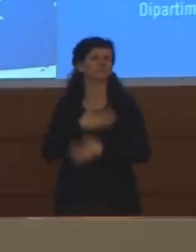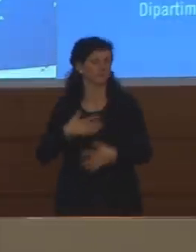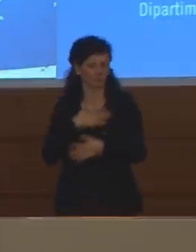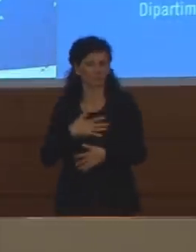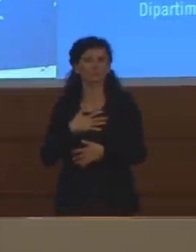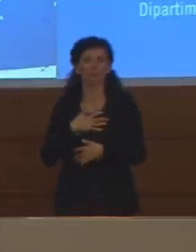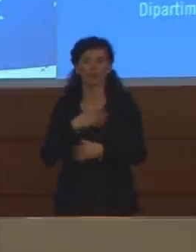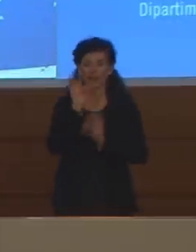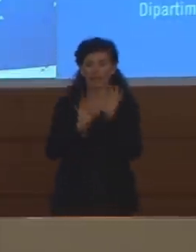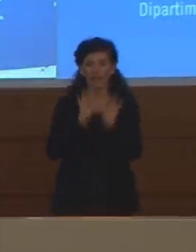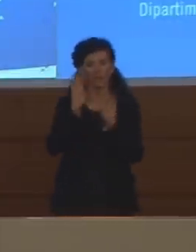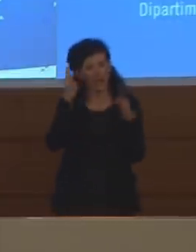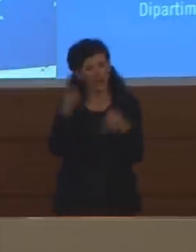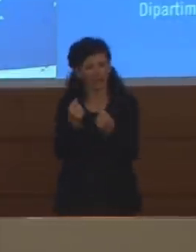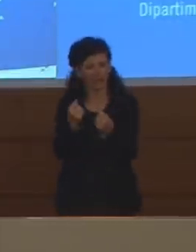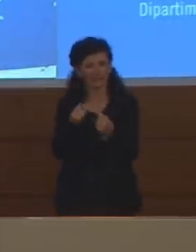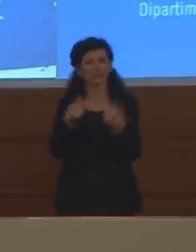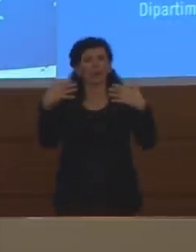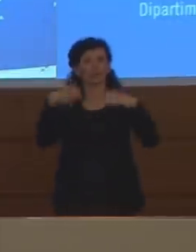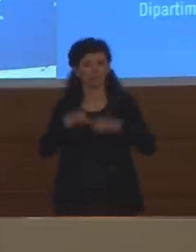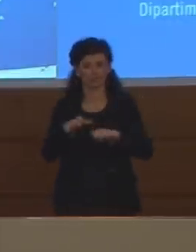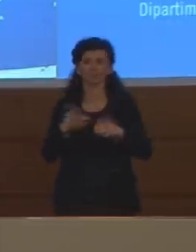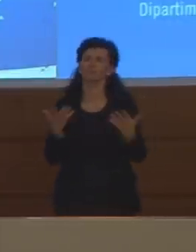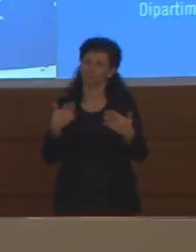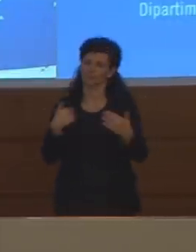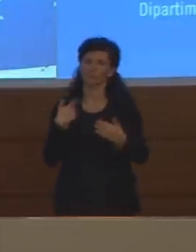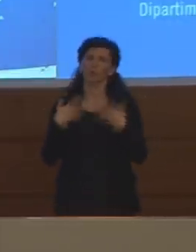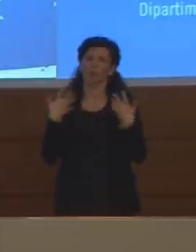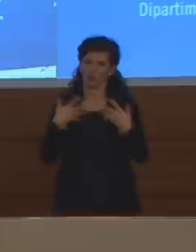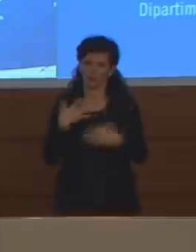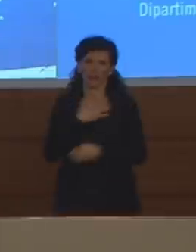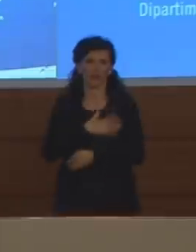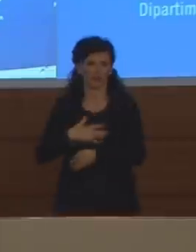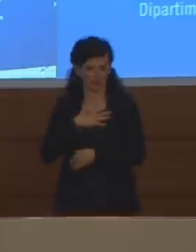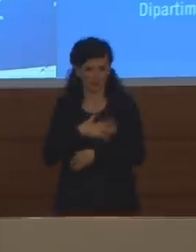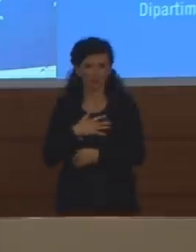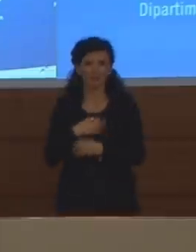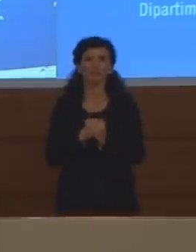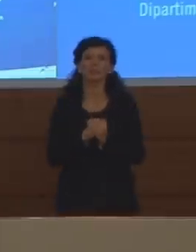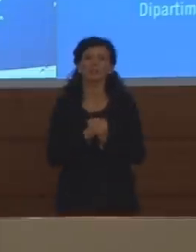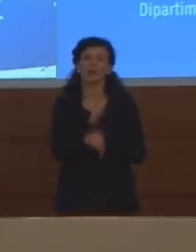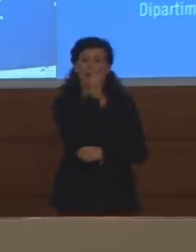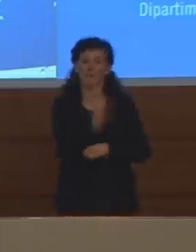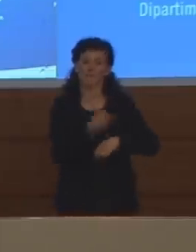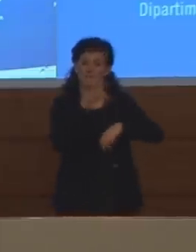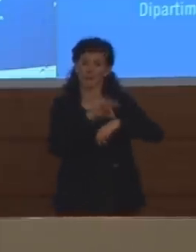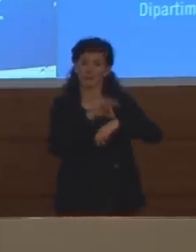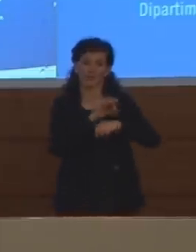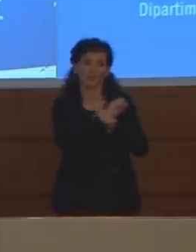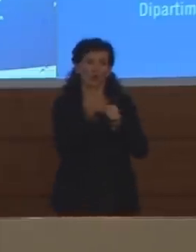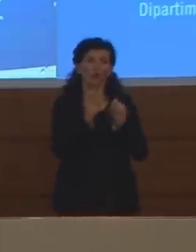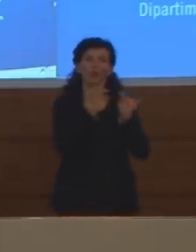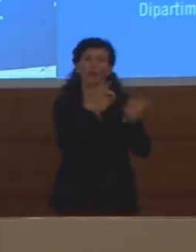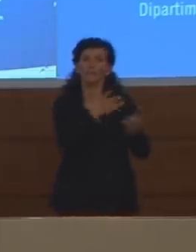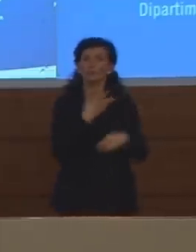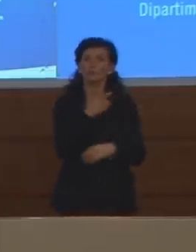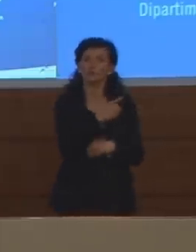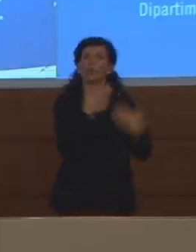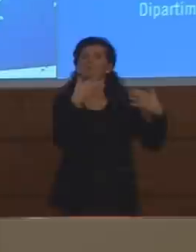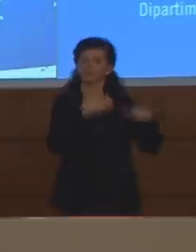intensiva. Ovviamente siamo contenti se calano i pazienti che sono le persone attualmente positive